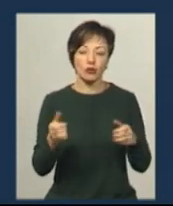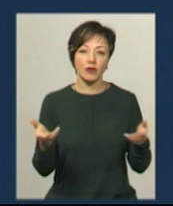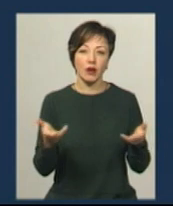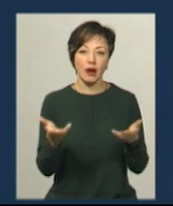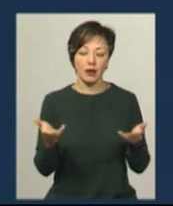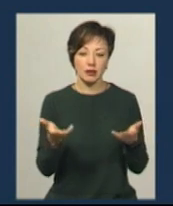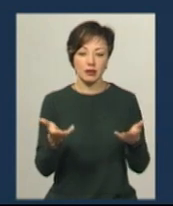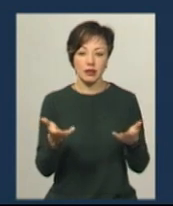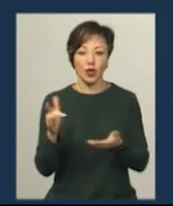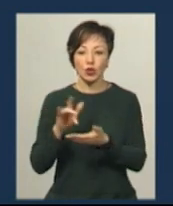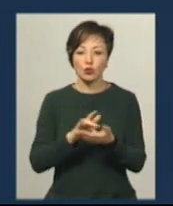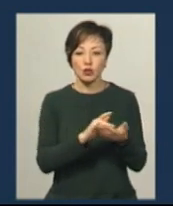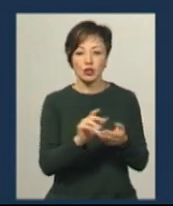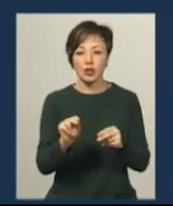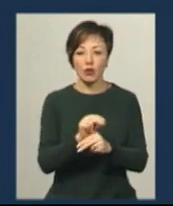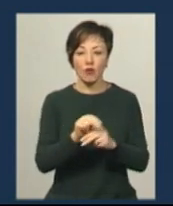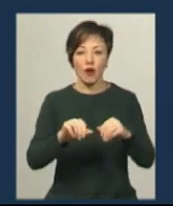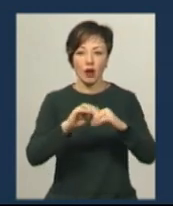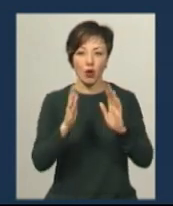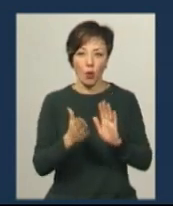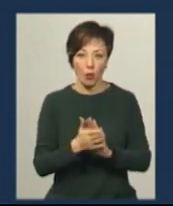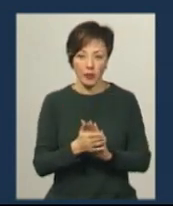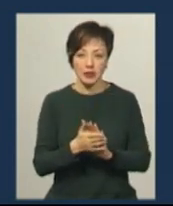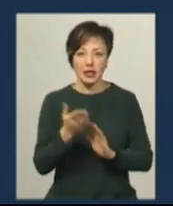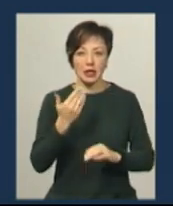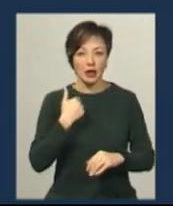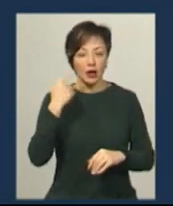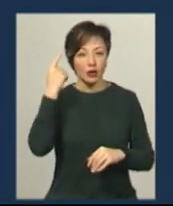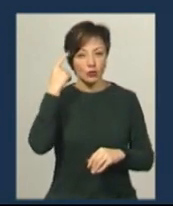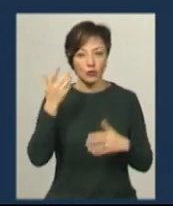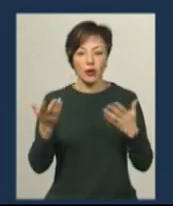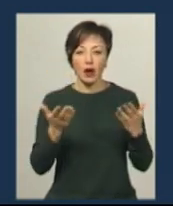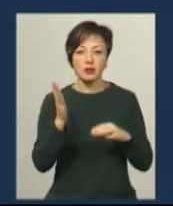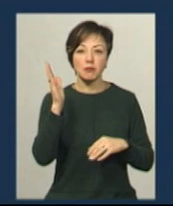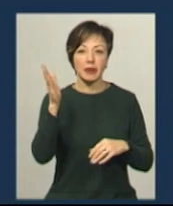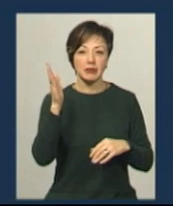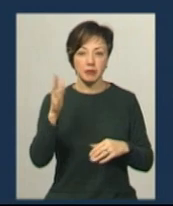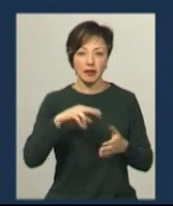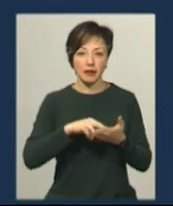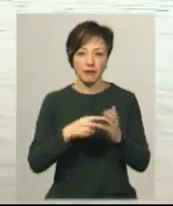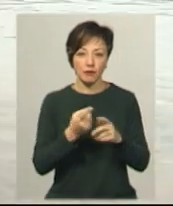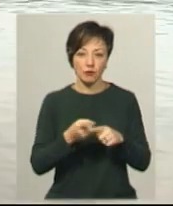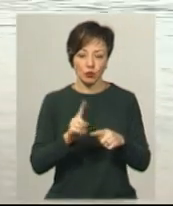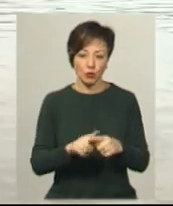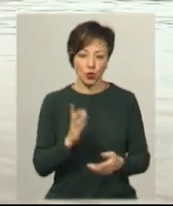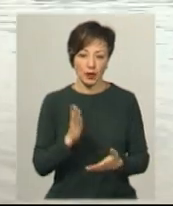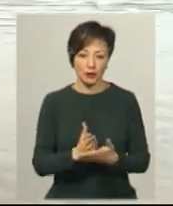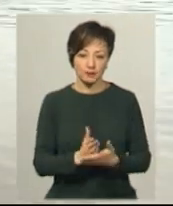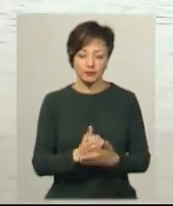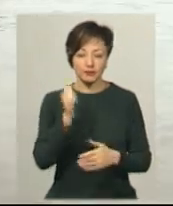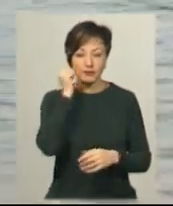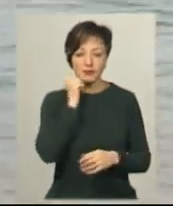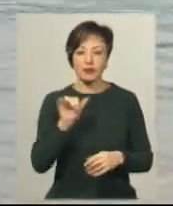такий туристично-лікувальний комплекс. Тобто, я думаю, що яка перспектива в цьому теж є. Нагадаю,